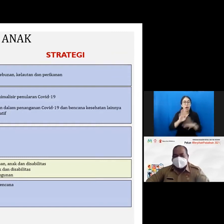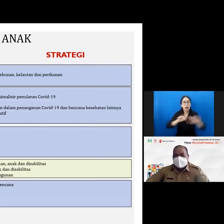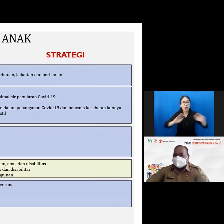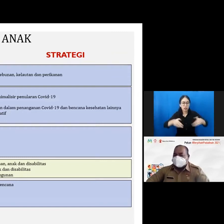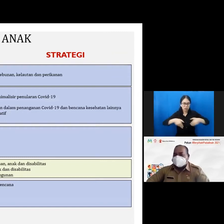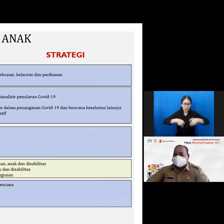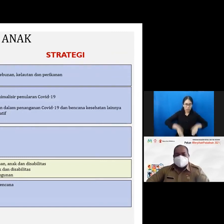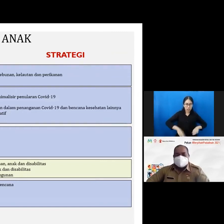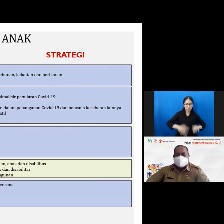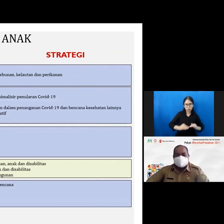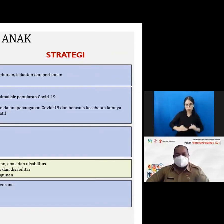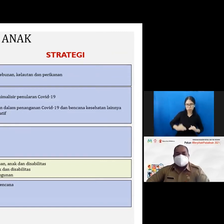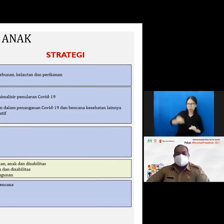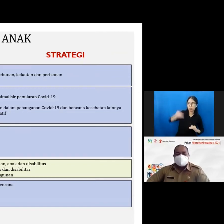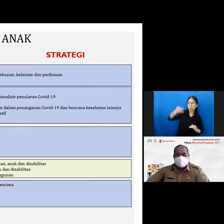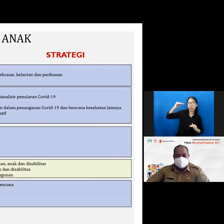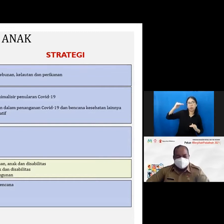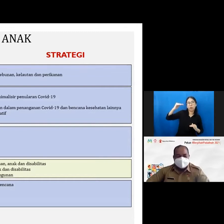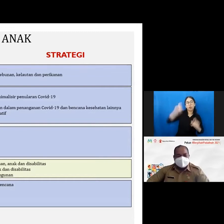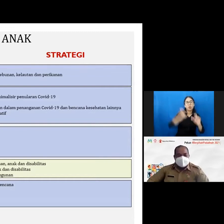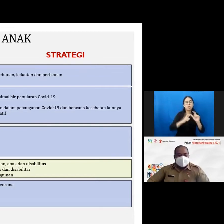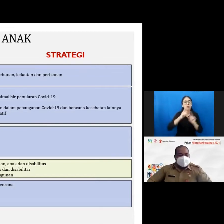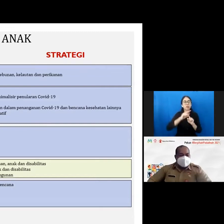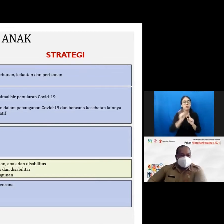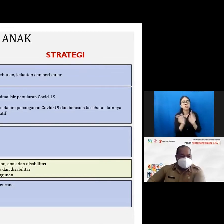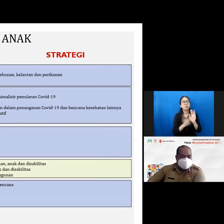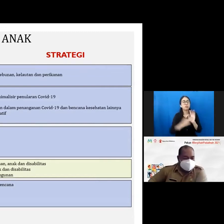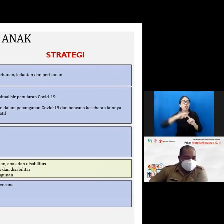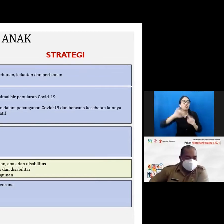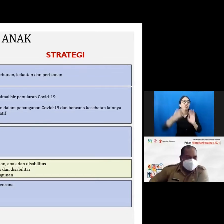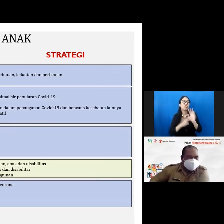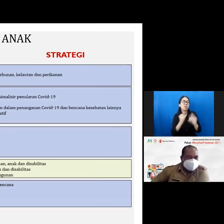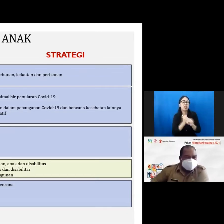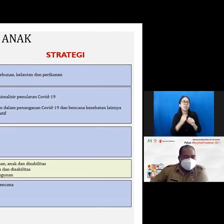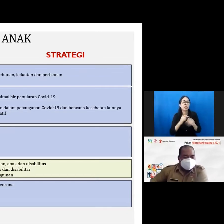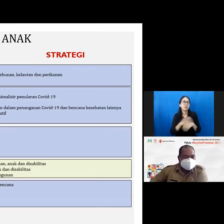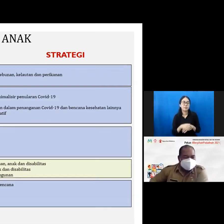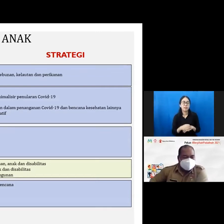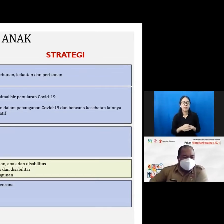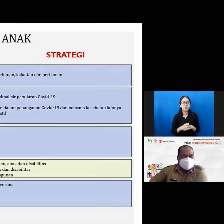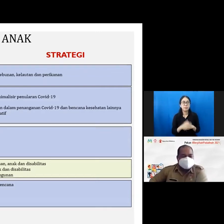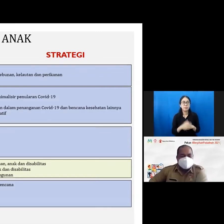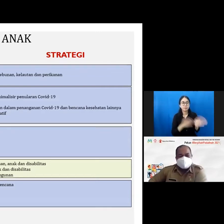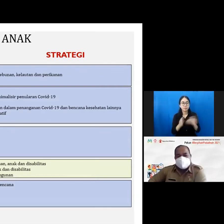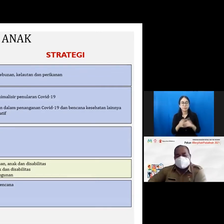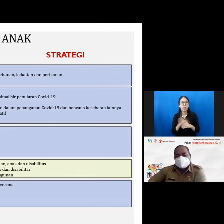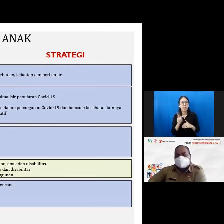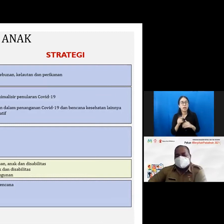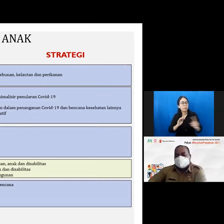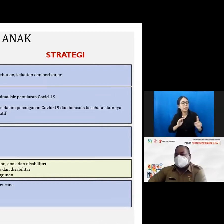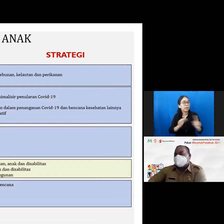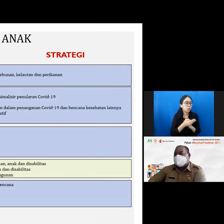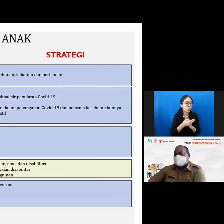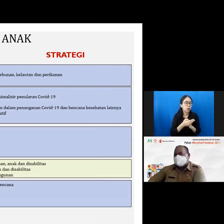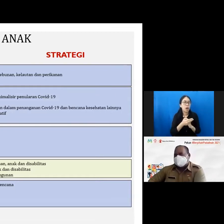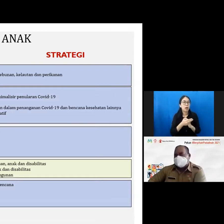sebagai anak-anak yang stunting sasaran yang berikut adalah meningkatnya perlindungan perempuan anak